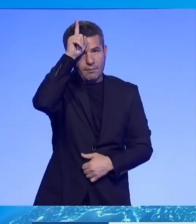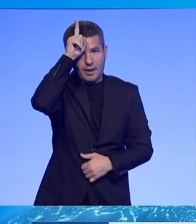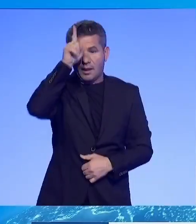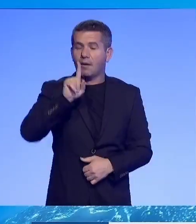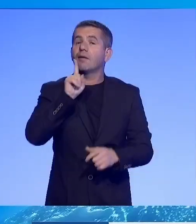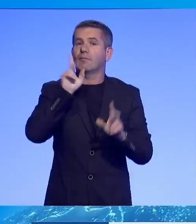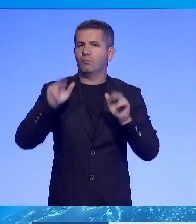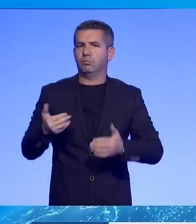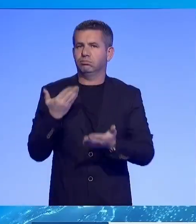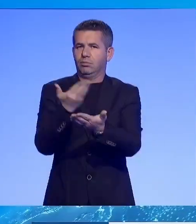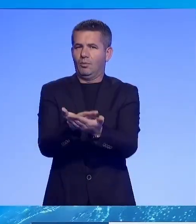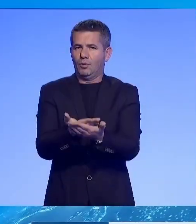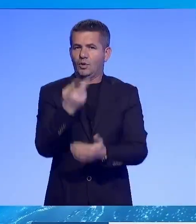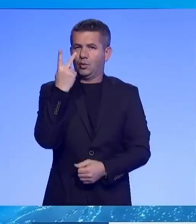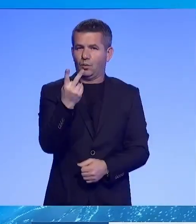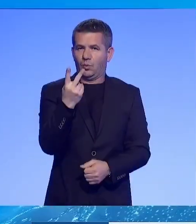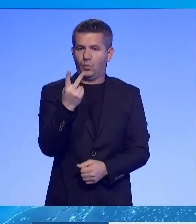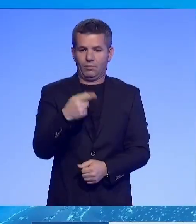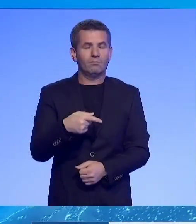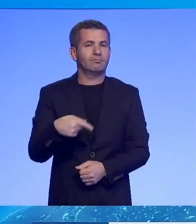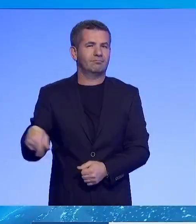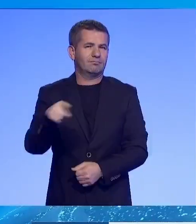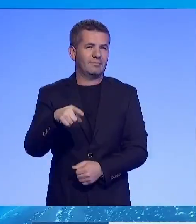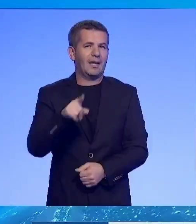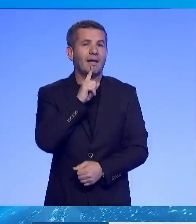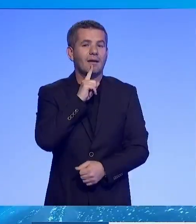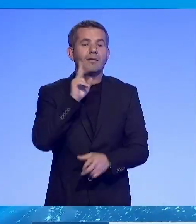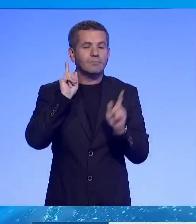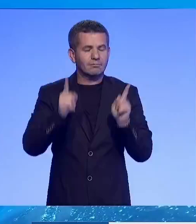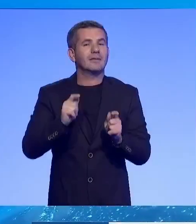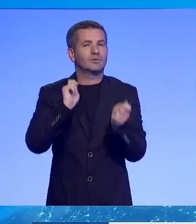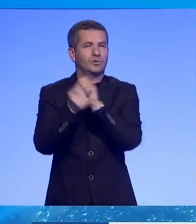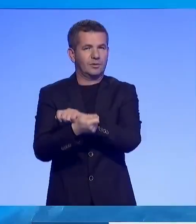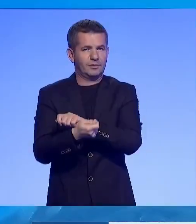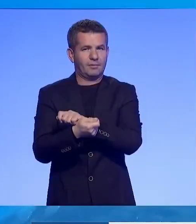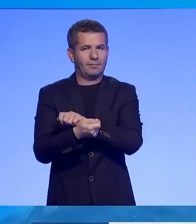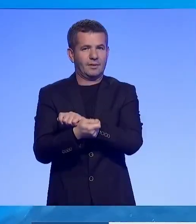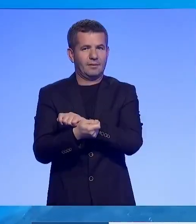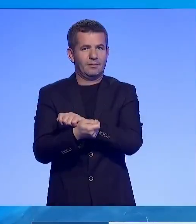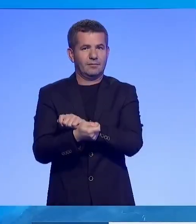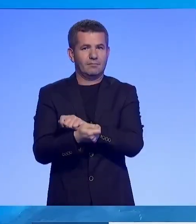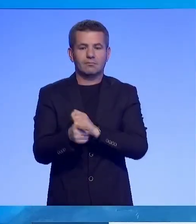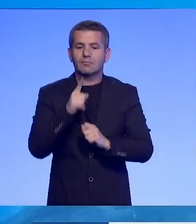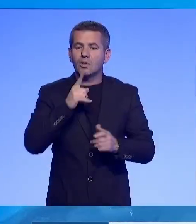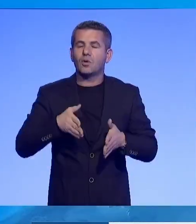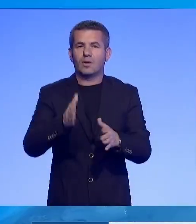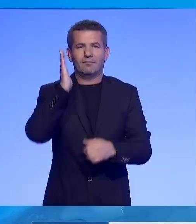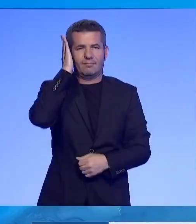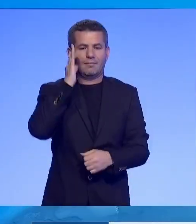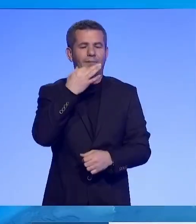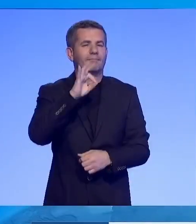akan paracitur të dy vendeve propozimin për të bërë progres konkret dhe të pak thyëshëm në rrugën e